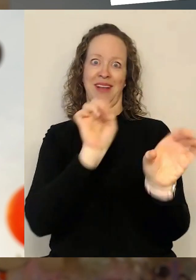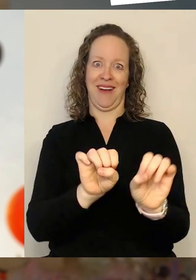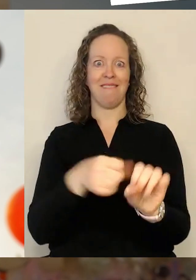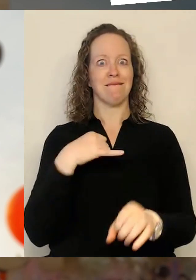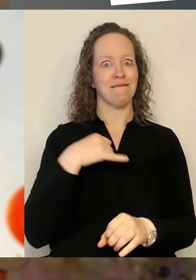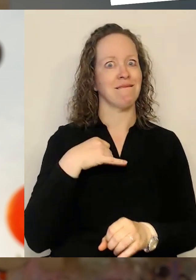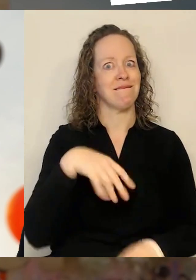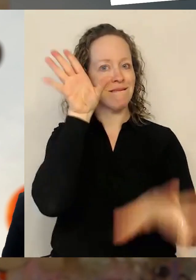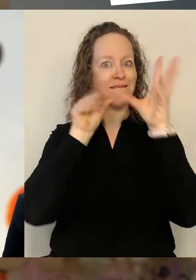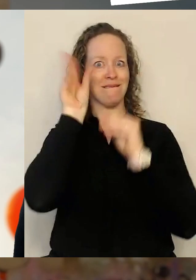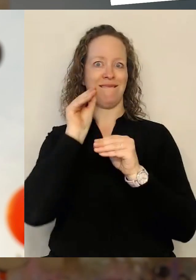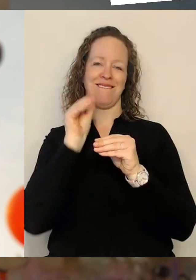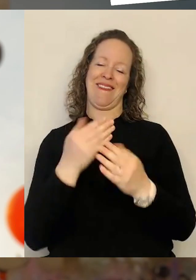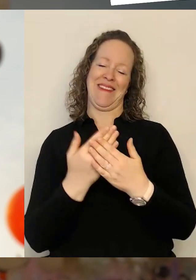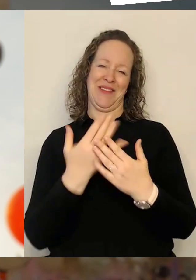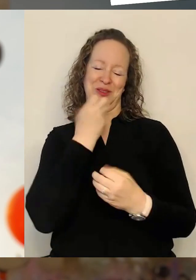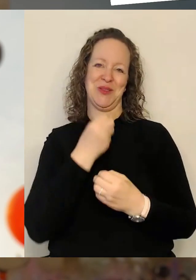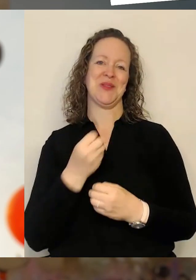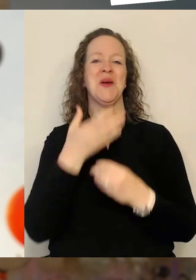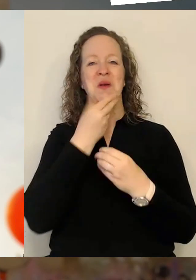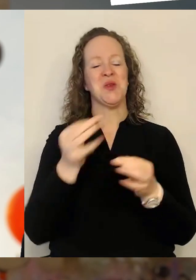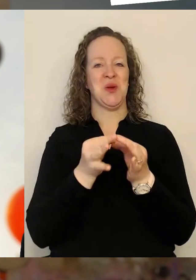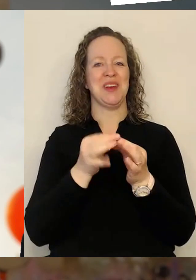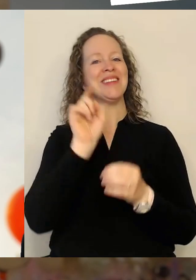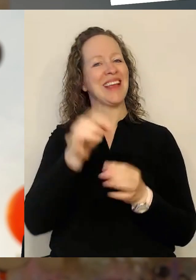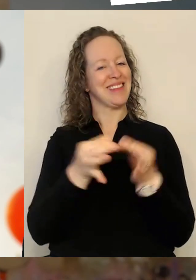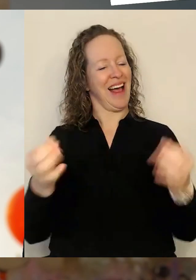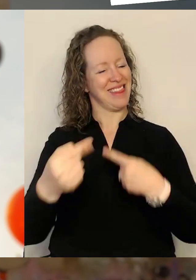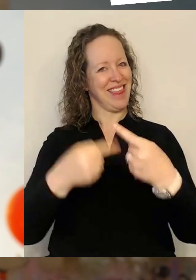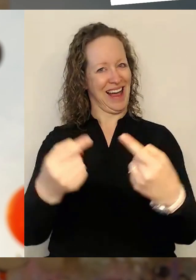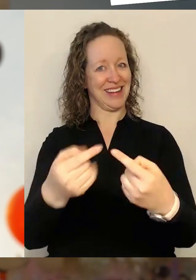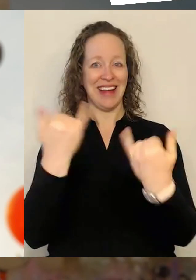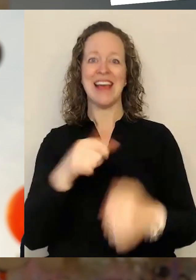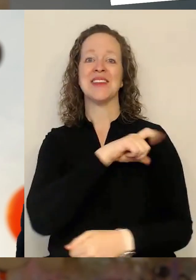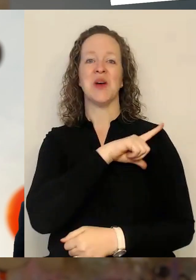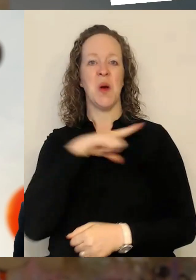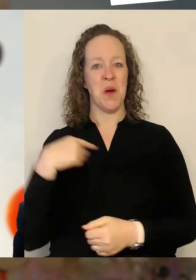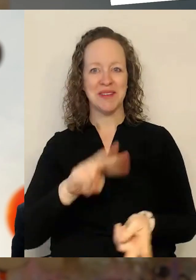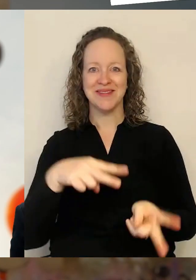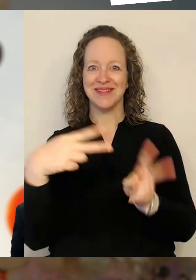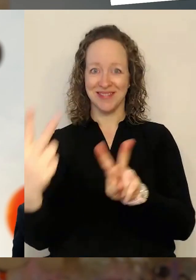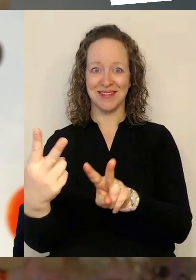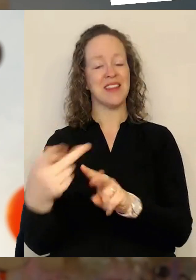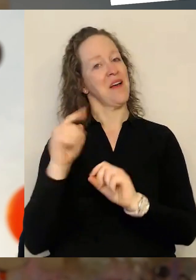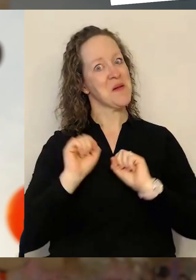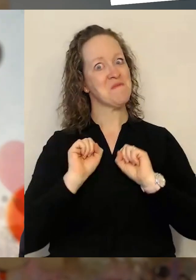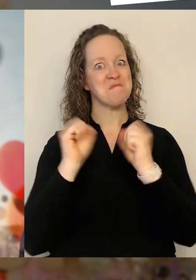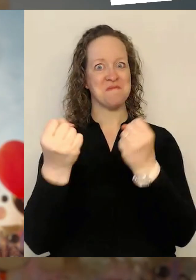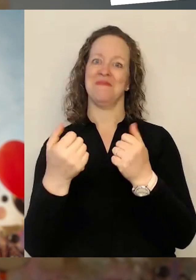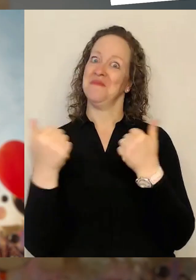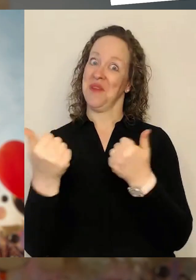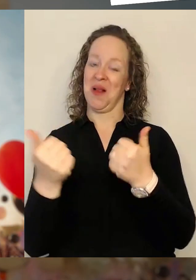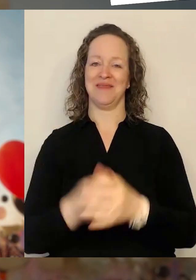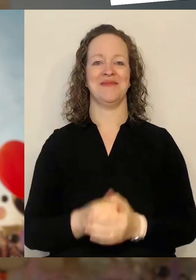und freue mich jetzt gleich total, dass wir nach Lübeck schalten, wo auch eine großartige Arbeit in dem Bereich geleistet wird. Danke nochmal, dass Sie und ihr hier seid.